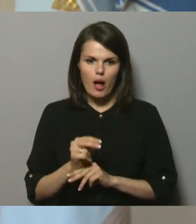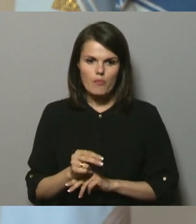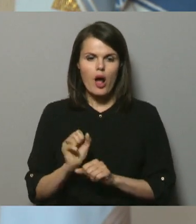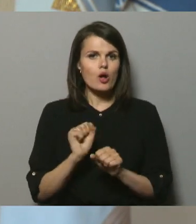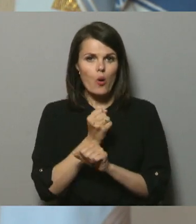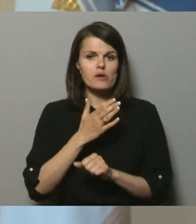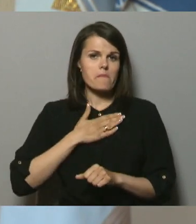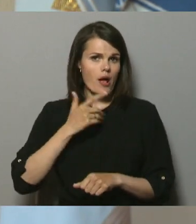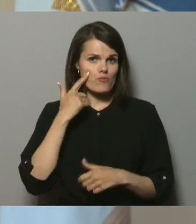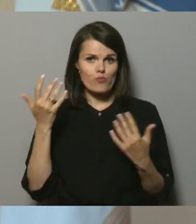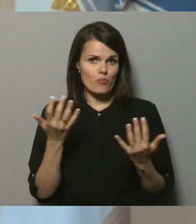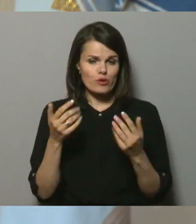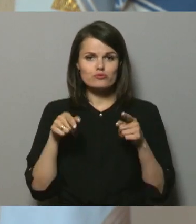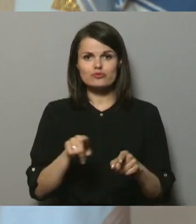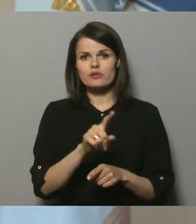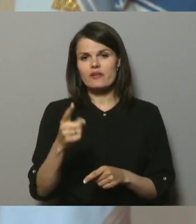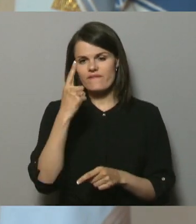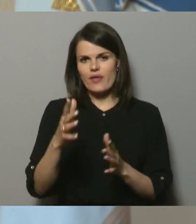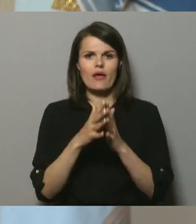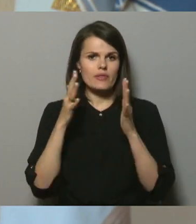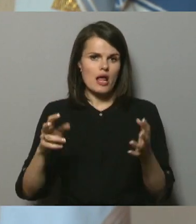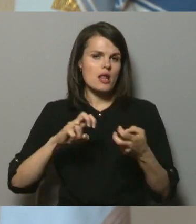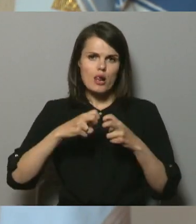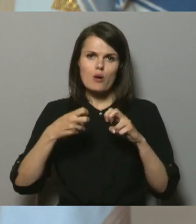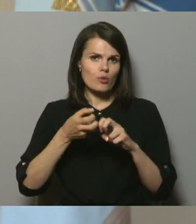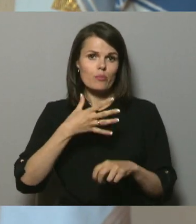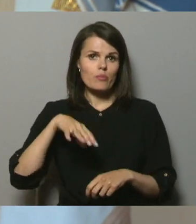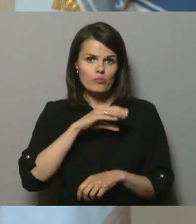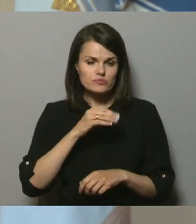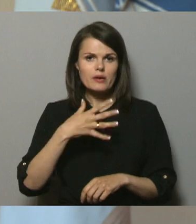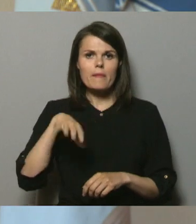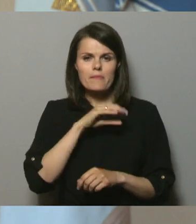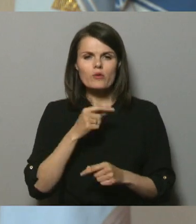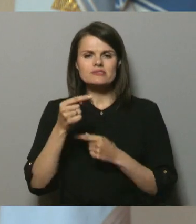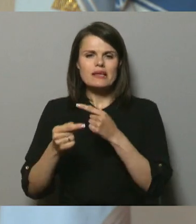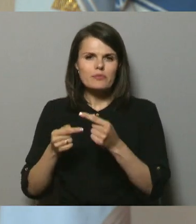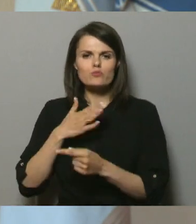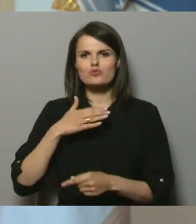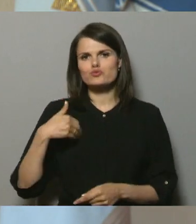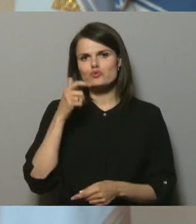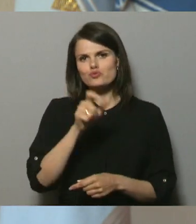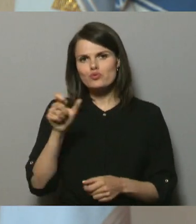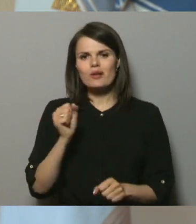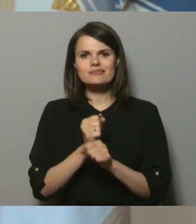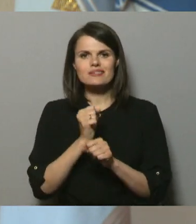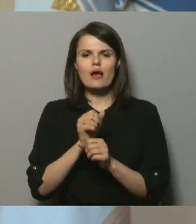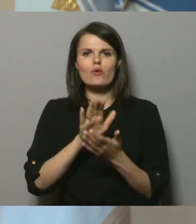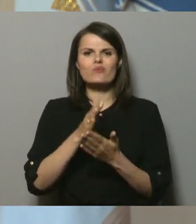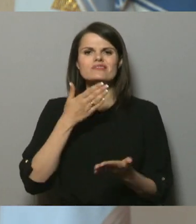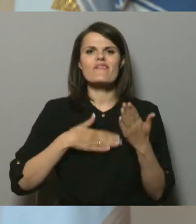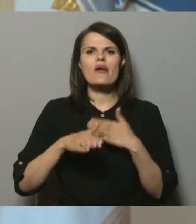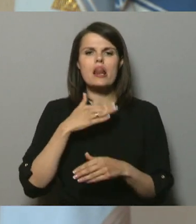Kaut gan manuprāt, šī ir viena liela problēma mums, ka mēs nemitīgi, mūsu skolēni nemitīgi strādā uz vēlmi